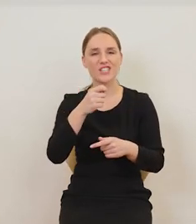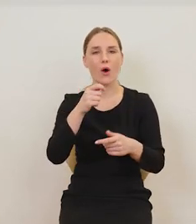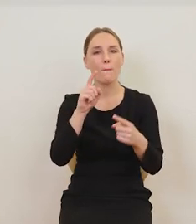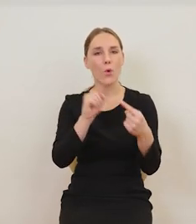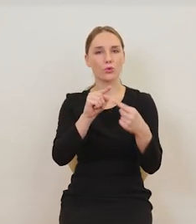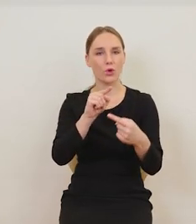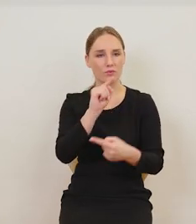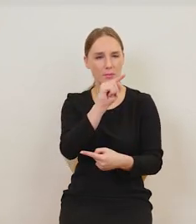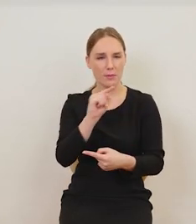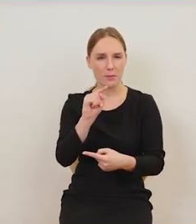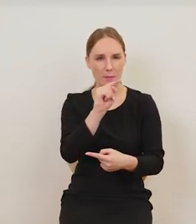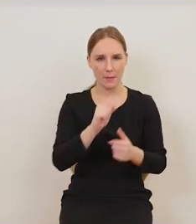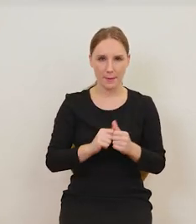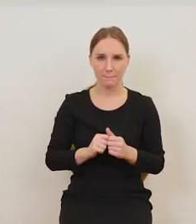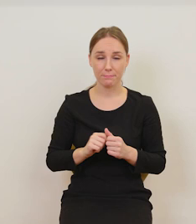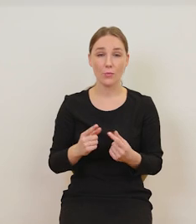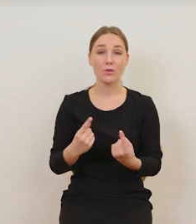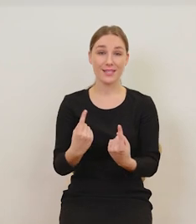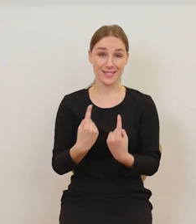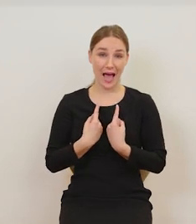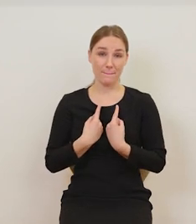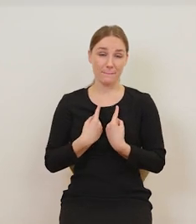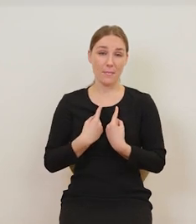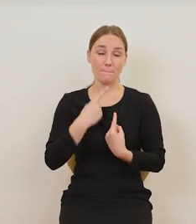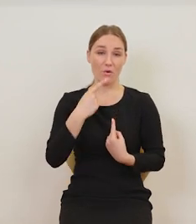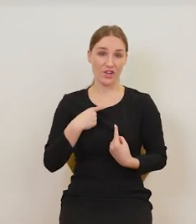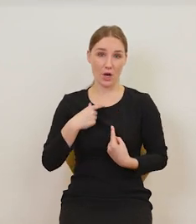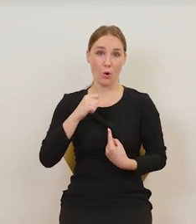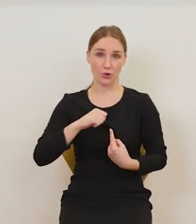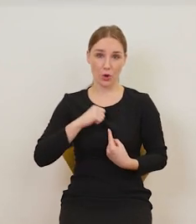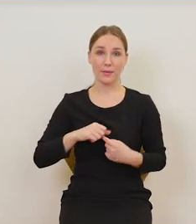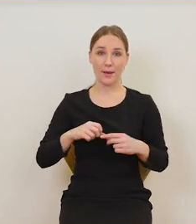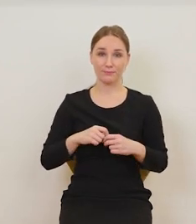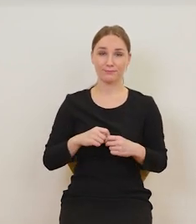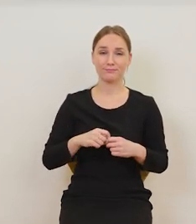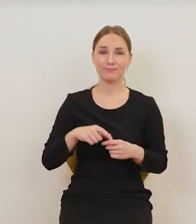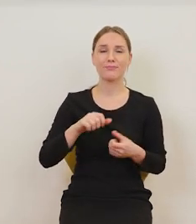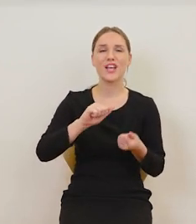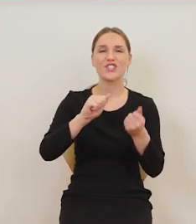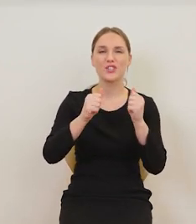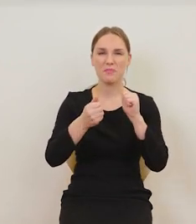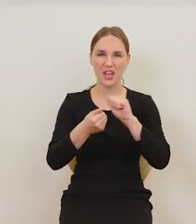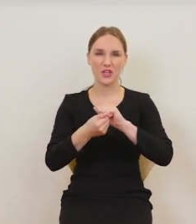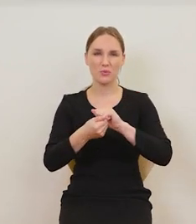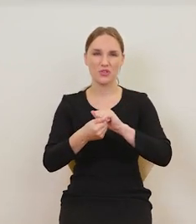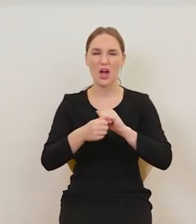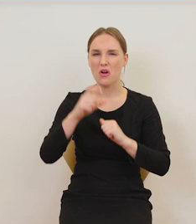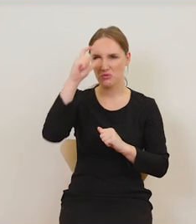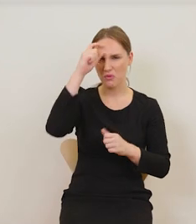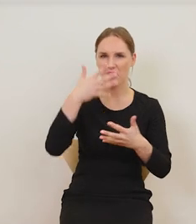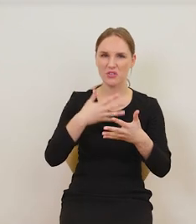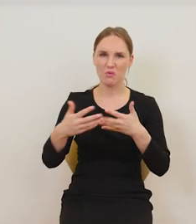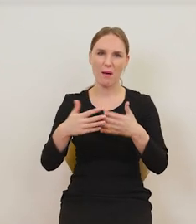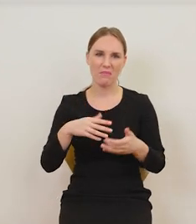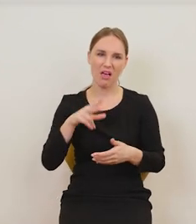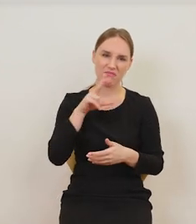malowaniem. I sam o sobie mówił, że zmienił się w taki bełkocący wrak